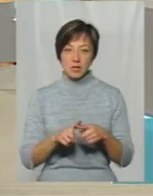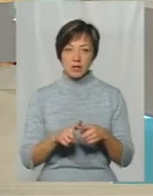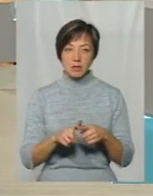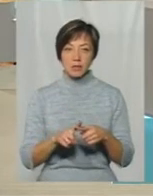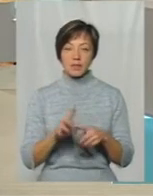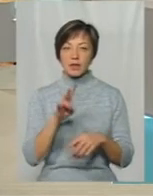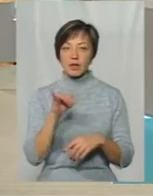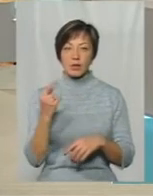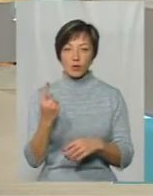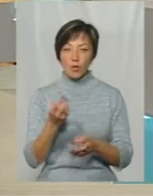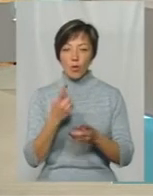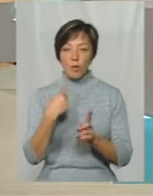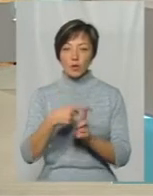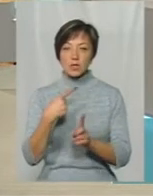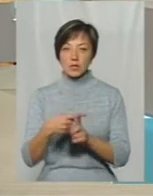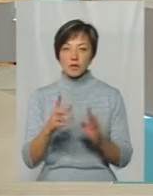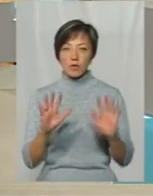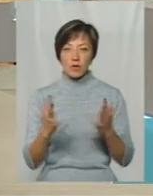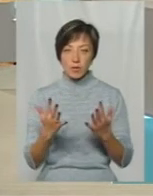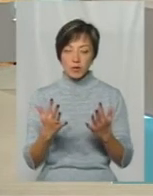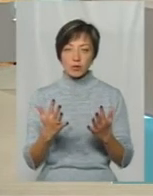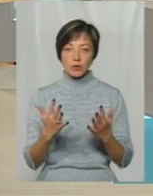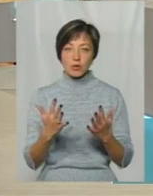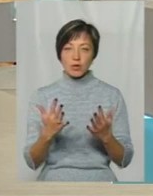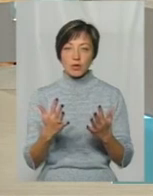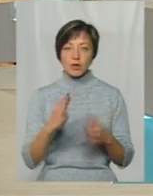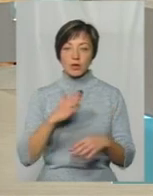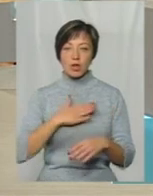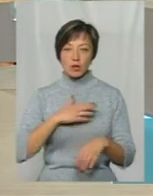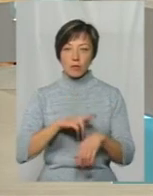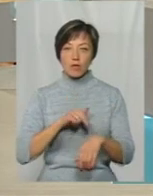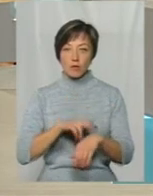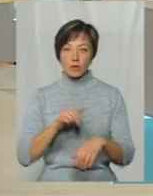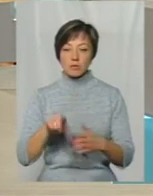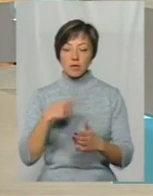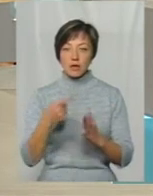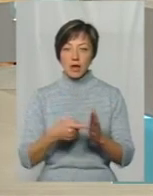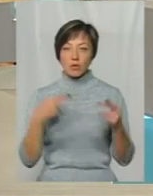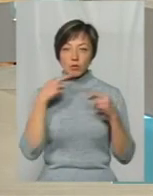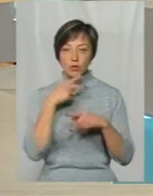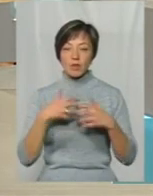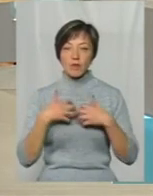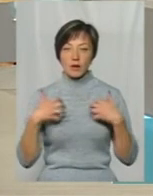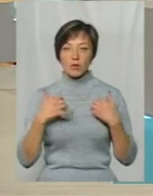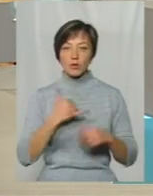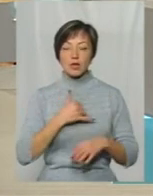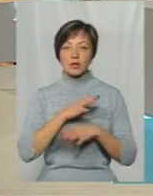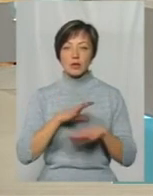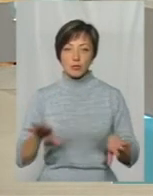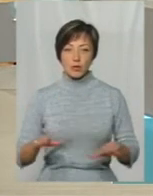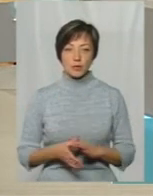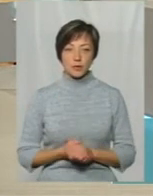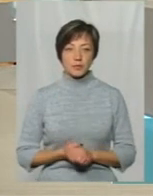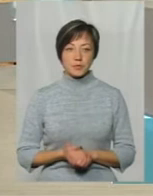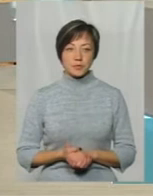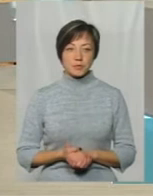Ні одного позитивного випадку з нашими правоохоронцями З питання утруєн тварин у нас не було за весь цей період